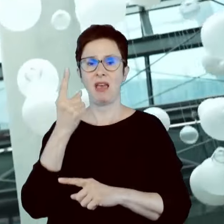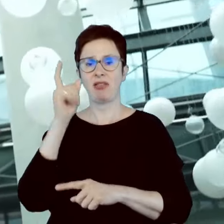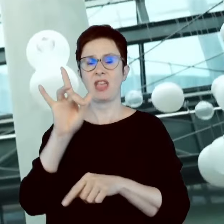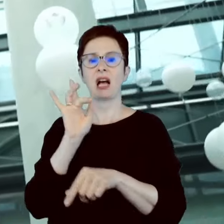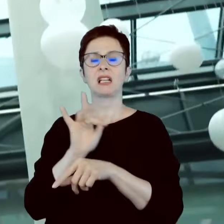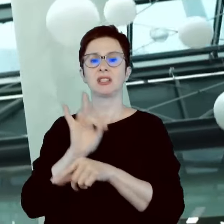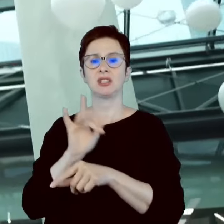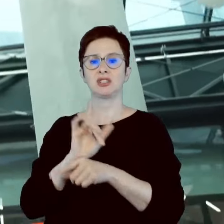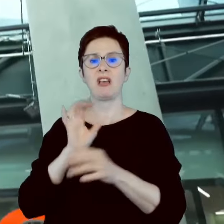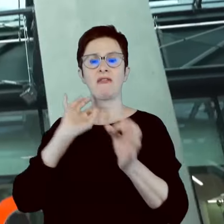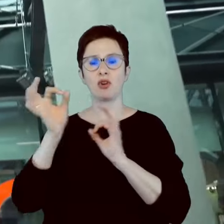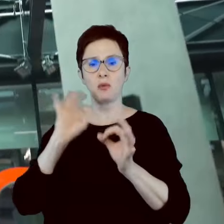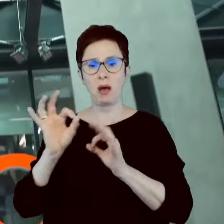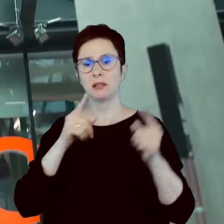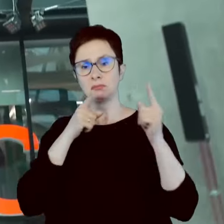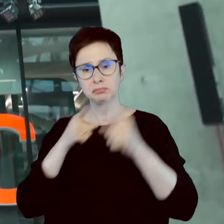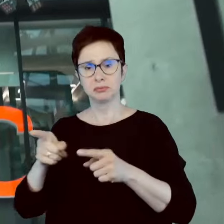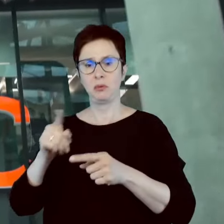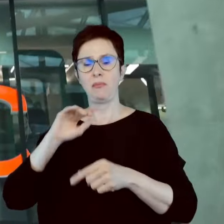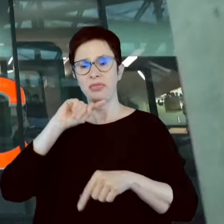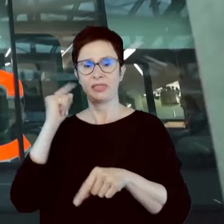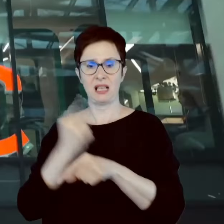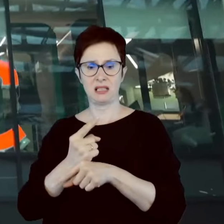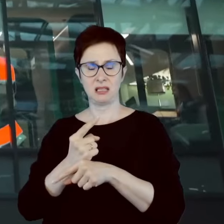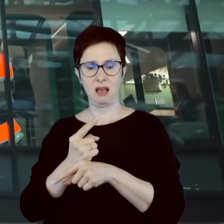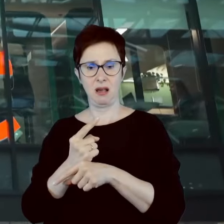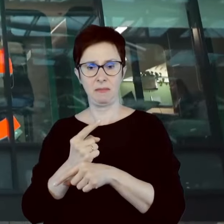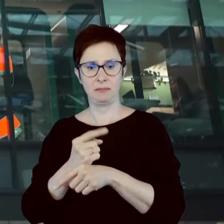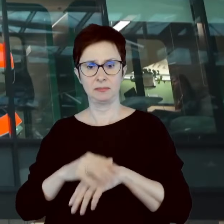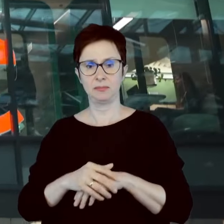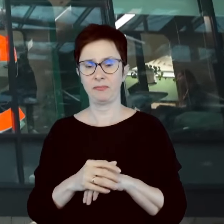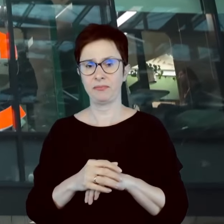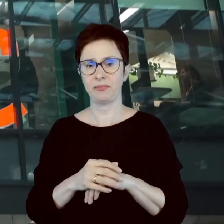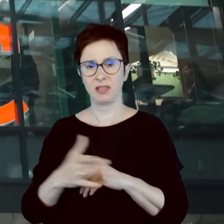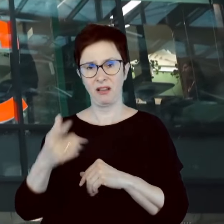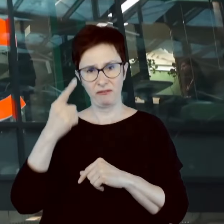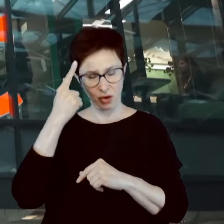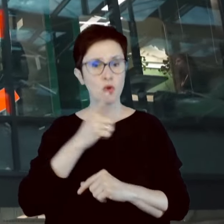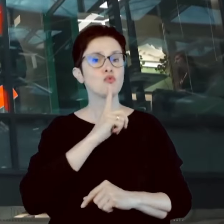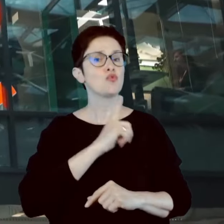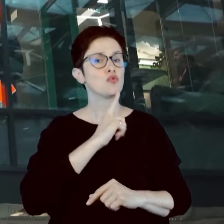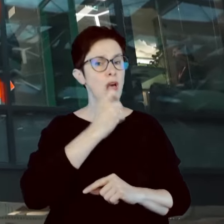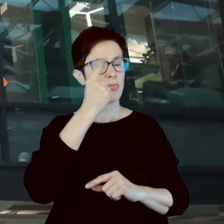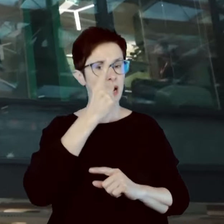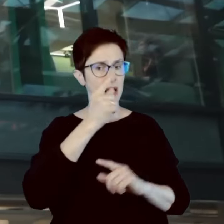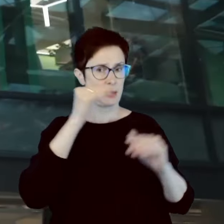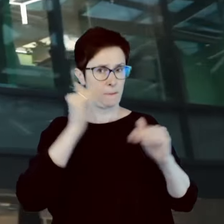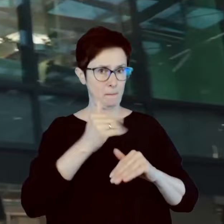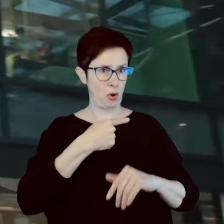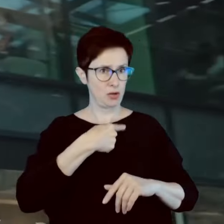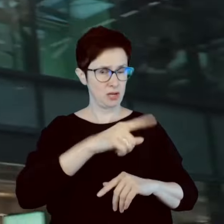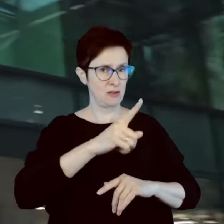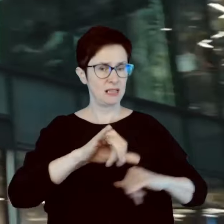podjęcia decyzji. A cała reszta niejako... A wiesz, że sztuczna inteligencja może za chwileczkę decydować w zarządach?